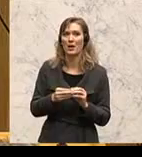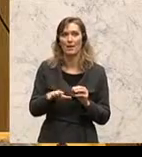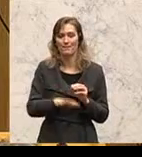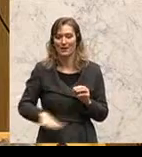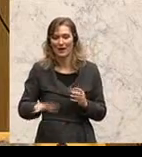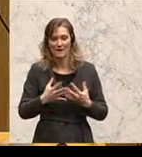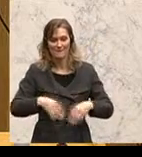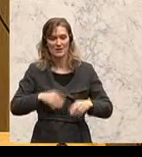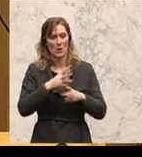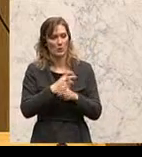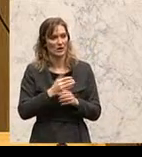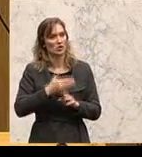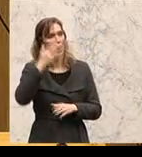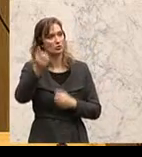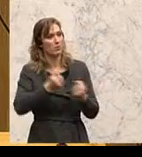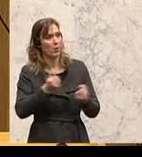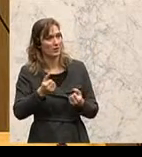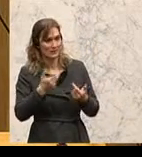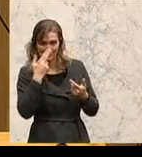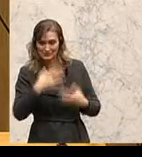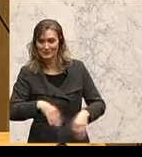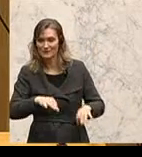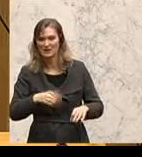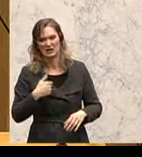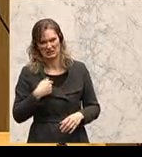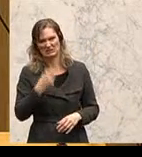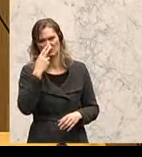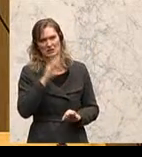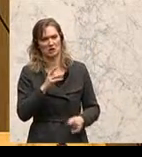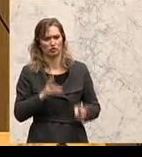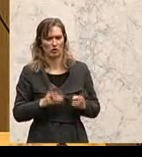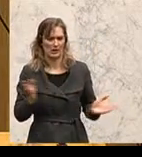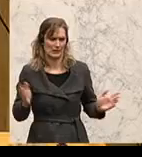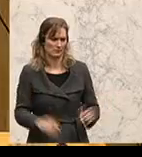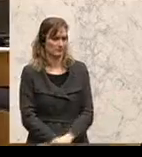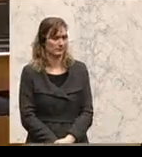Außenpolitik liegen und das finde ich sehr schade. Vielen